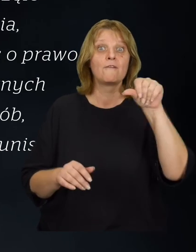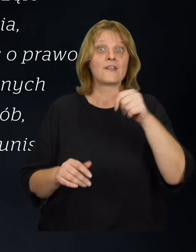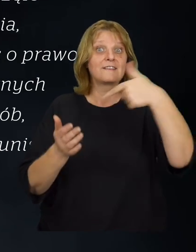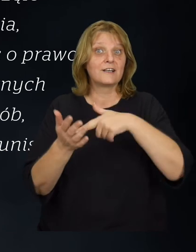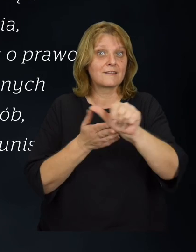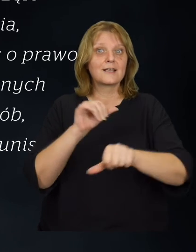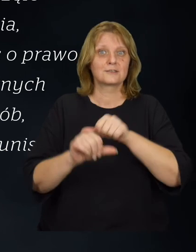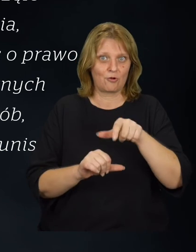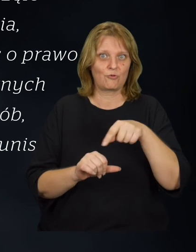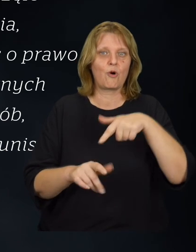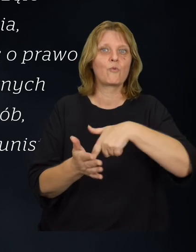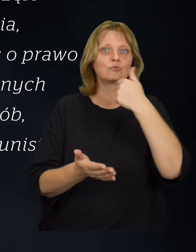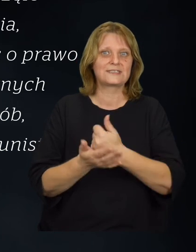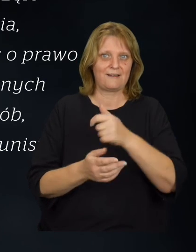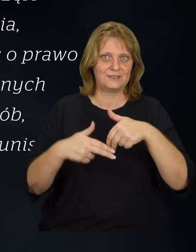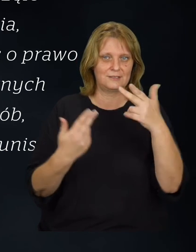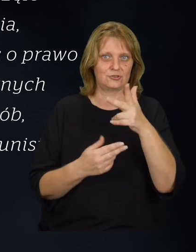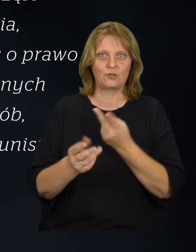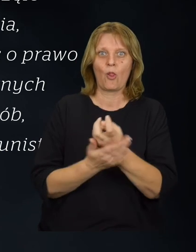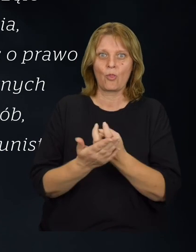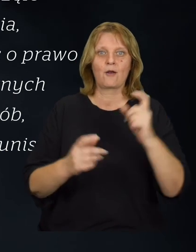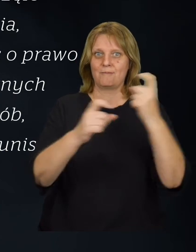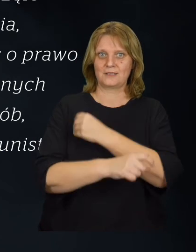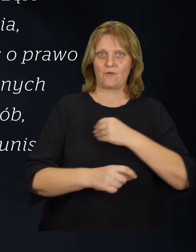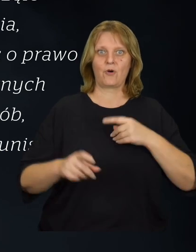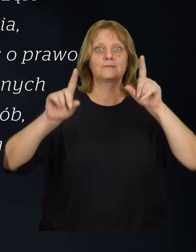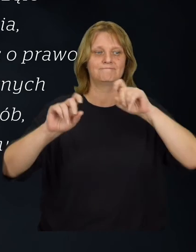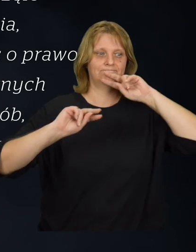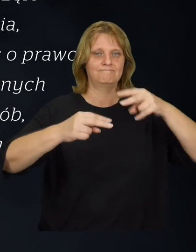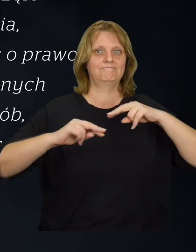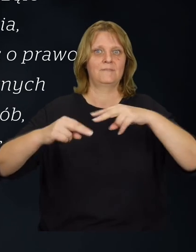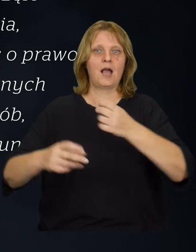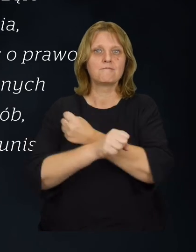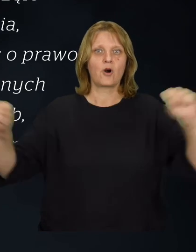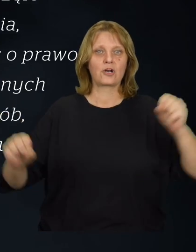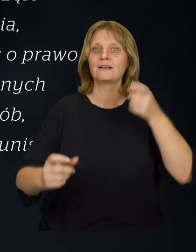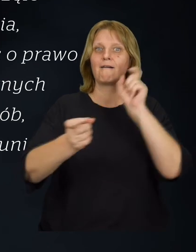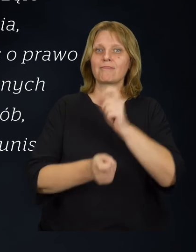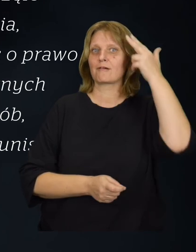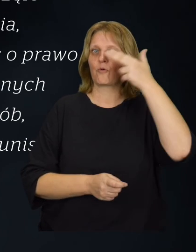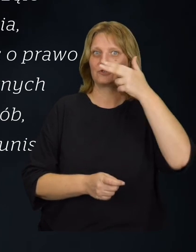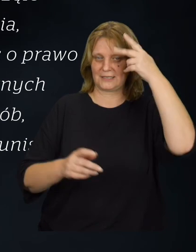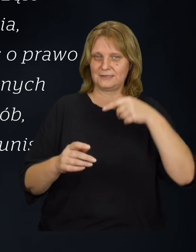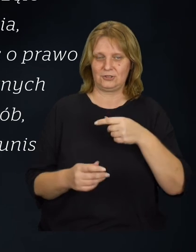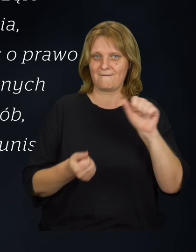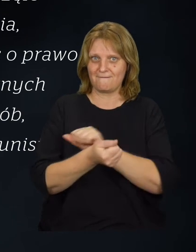Dopiero w 2011 roku ustawą z 3 lutego państwo polskie rozpoczęło przywracanie bohaterom antykomunistycznego